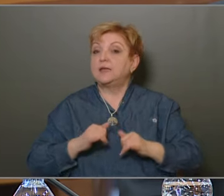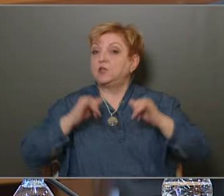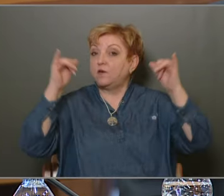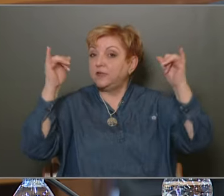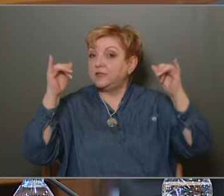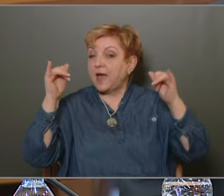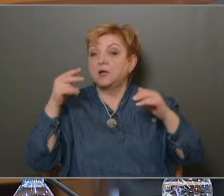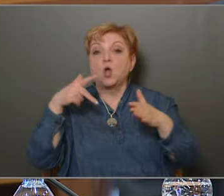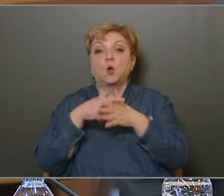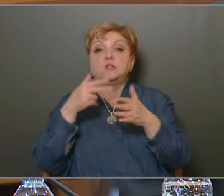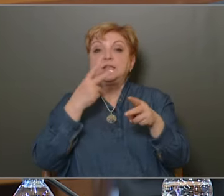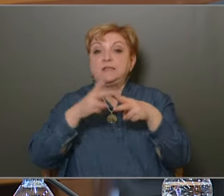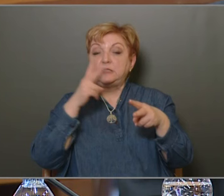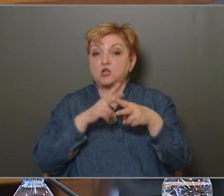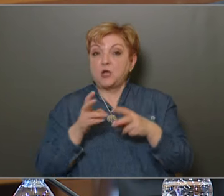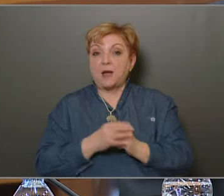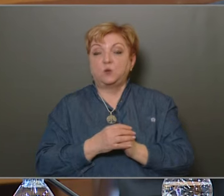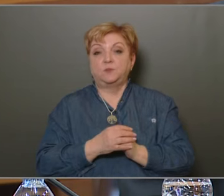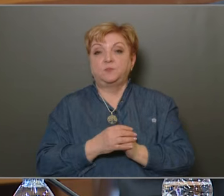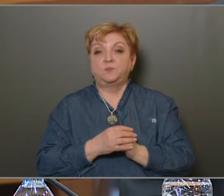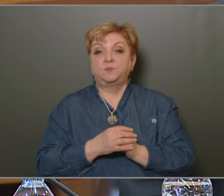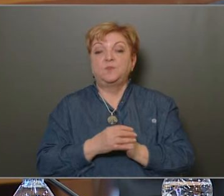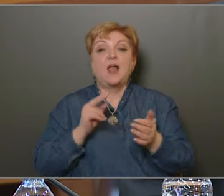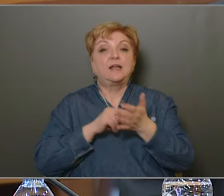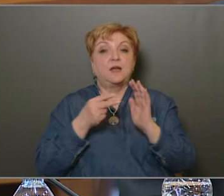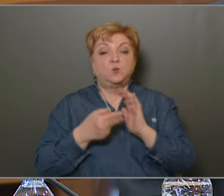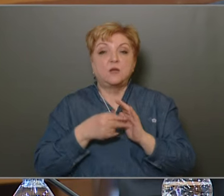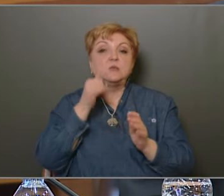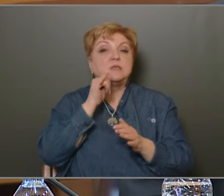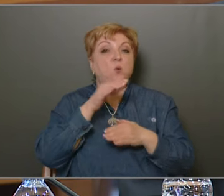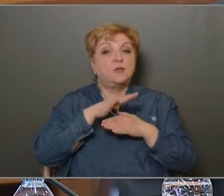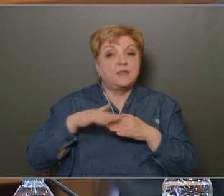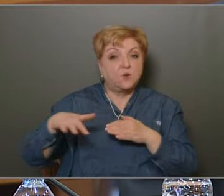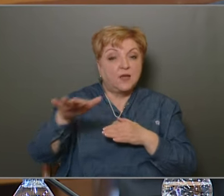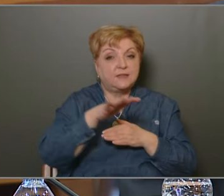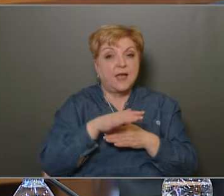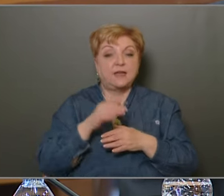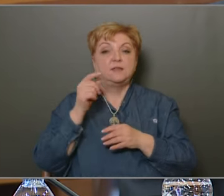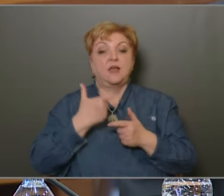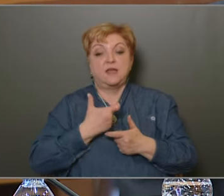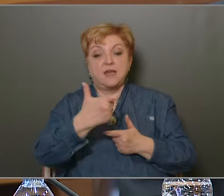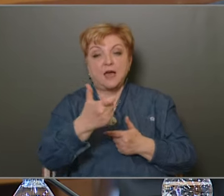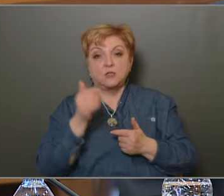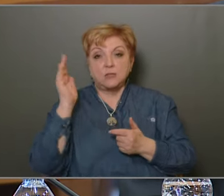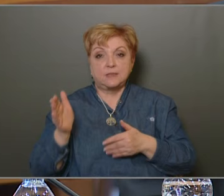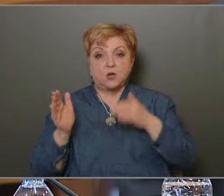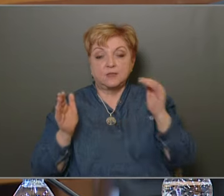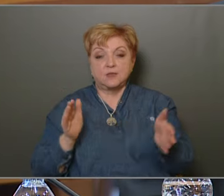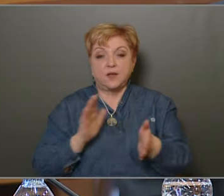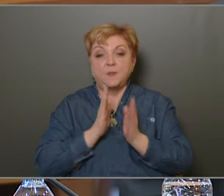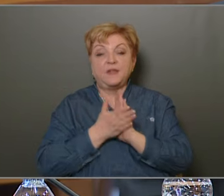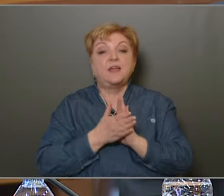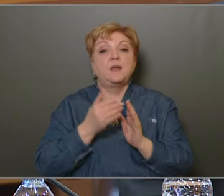javítják a köztisztaságot. A kerületünk zöld területein és járdaszakaszain